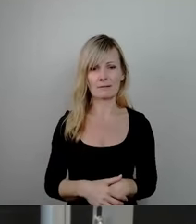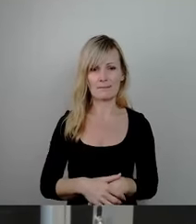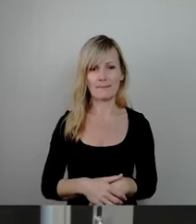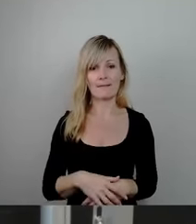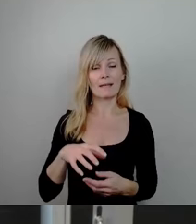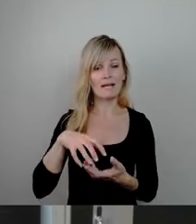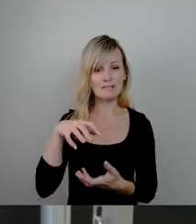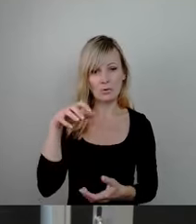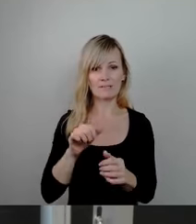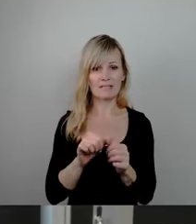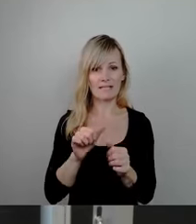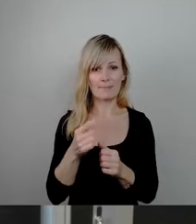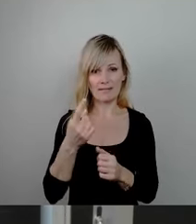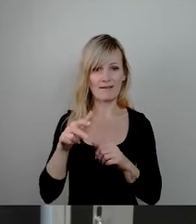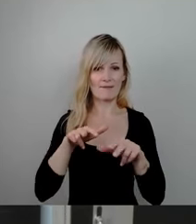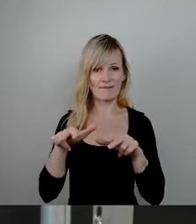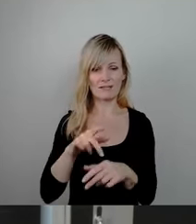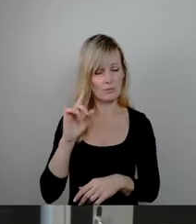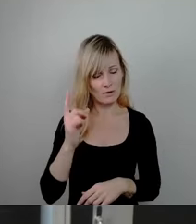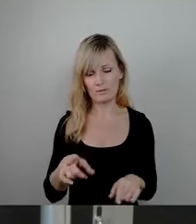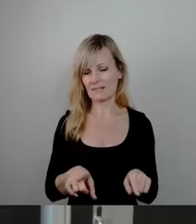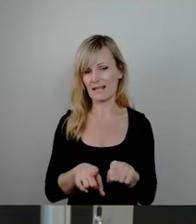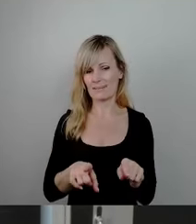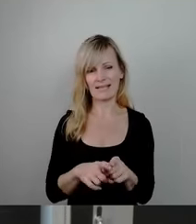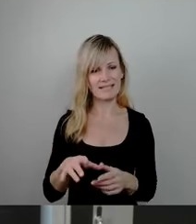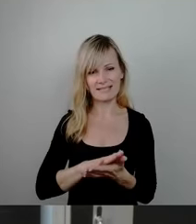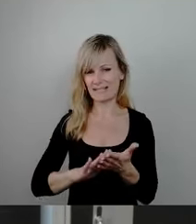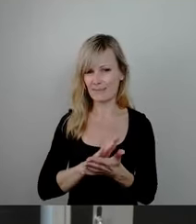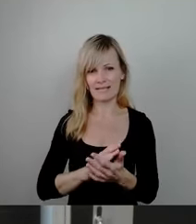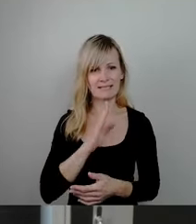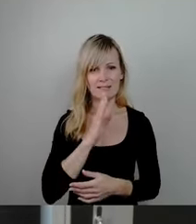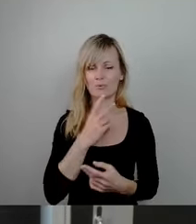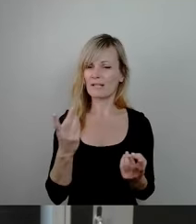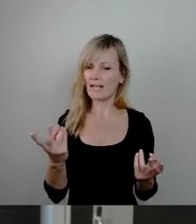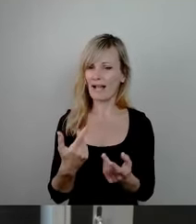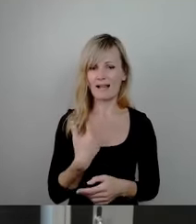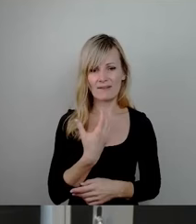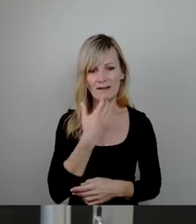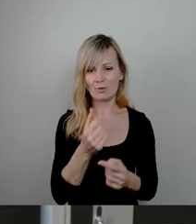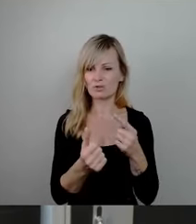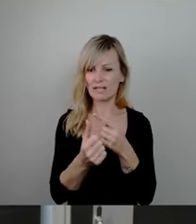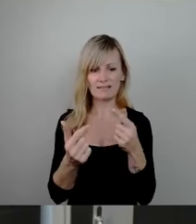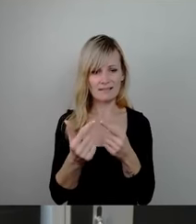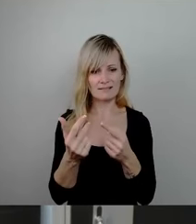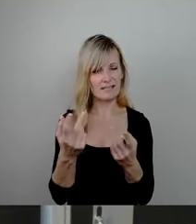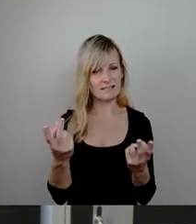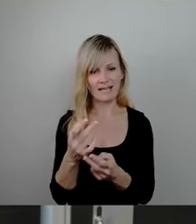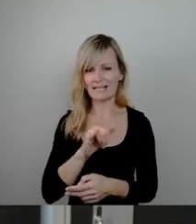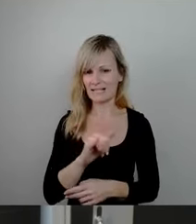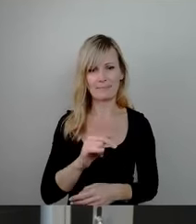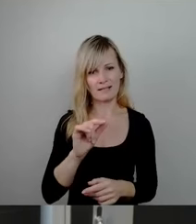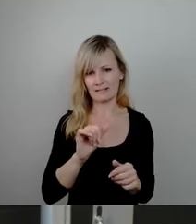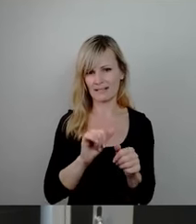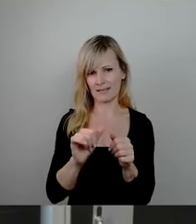Auch da reichen nie die Kapazitäten aus, nie, für alles das, was wir wollen. Und die Frage ist, und das entscheiden Sie als Grüne,